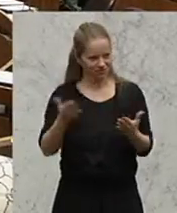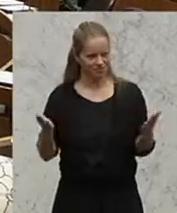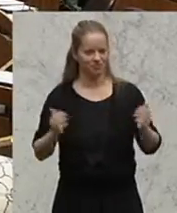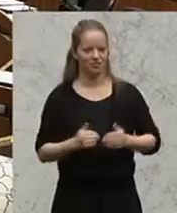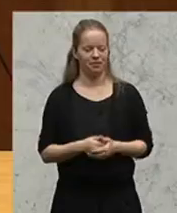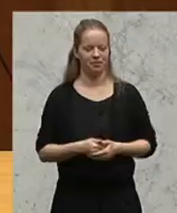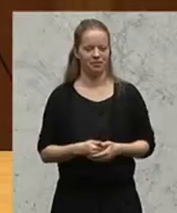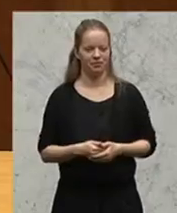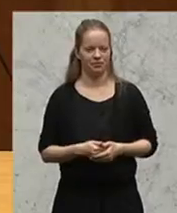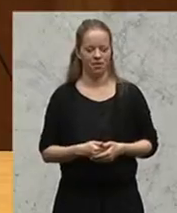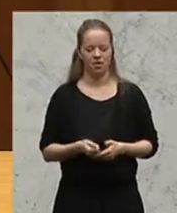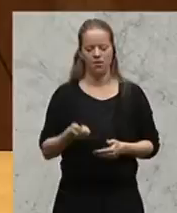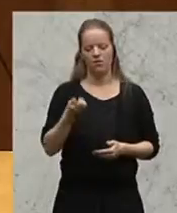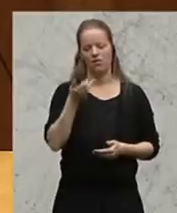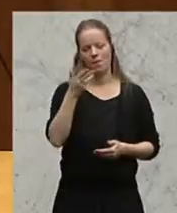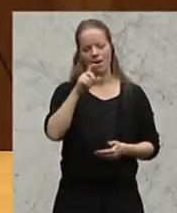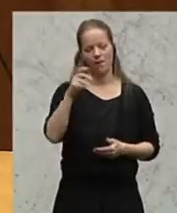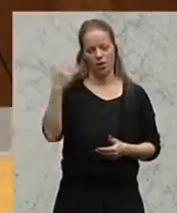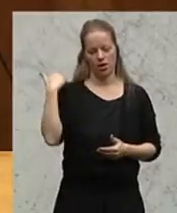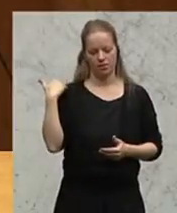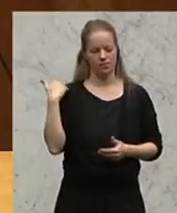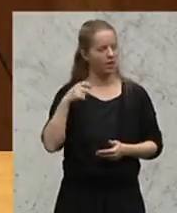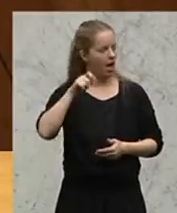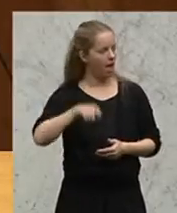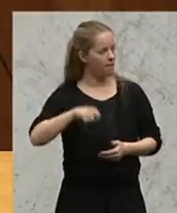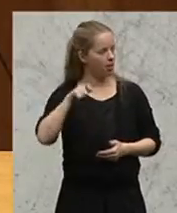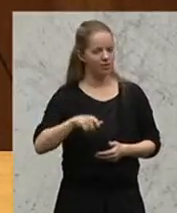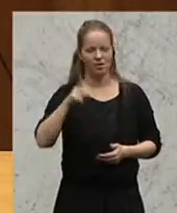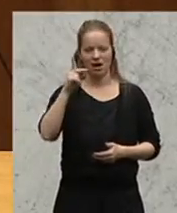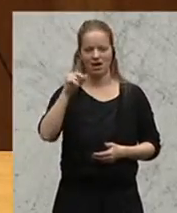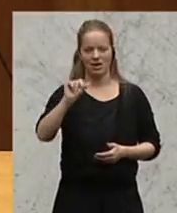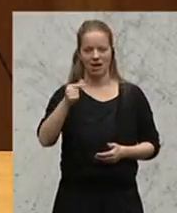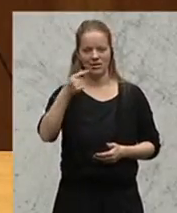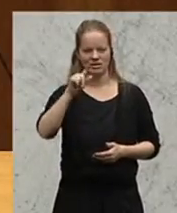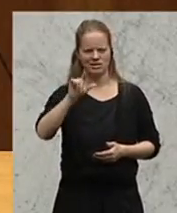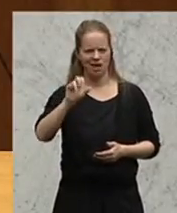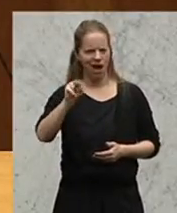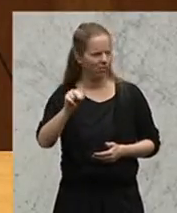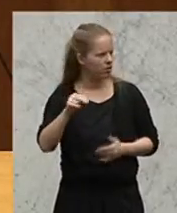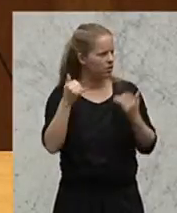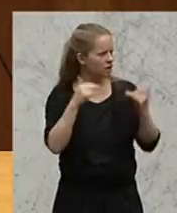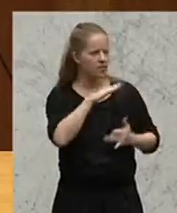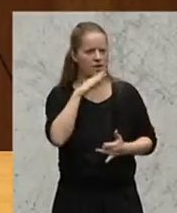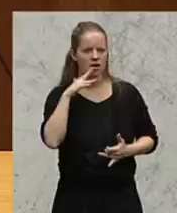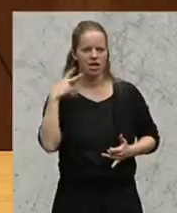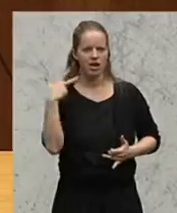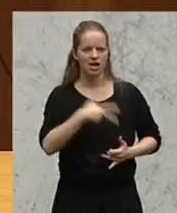Vor wenigen Wochen noch hat der Abgeordnete Katzian, der so wie viele SPÖ-Abgeordnete nicht im Saal ist,